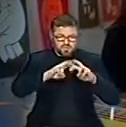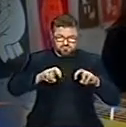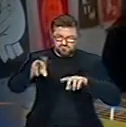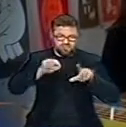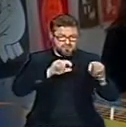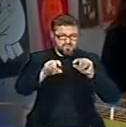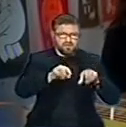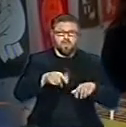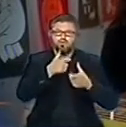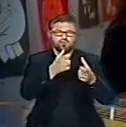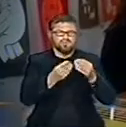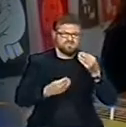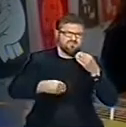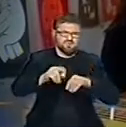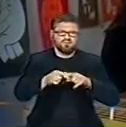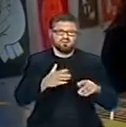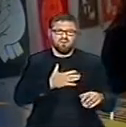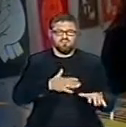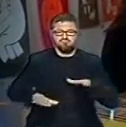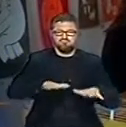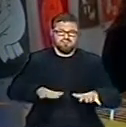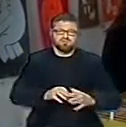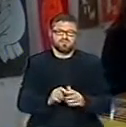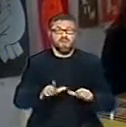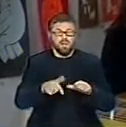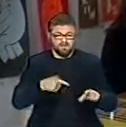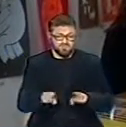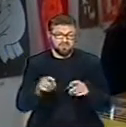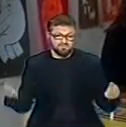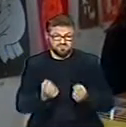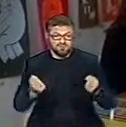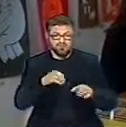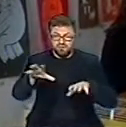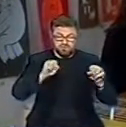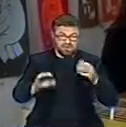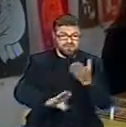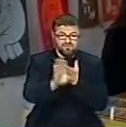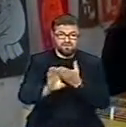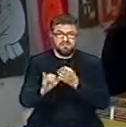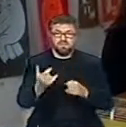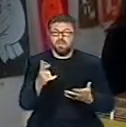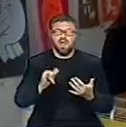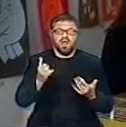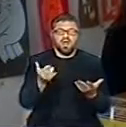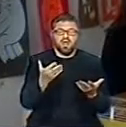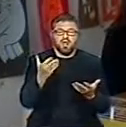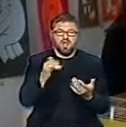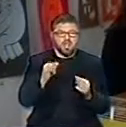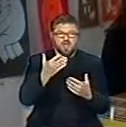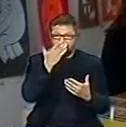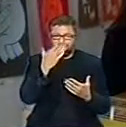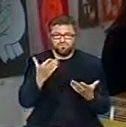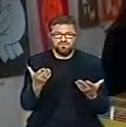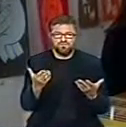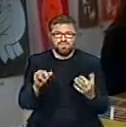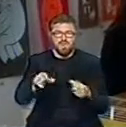zgłoszeń jest zawsze znacznie więcej niż miejsca, ale też staramy się dobierać tych wystawców pod kątem takim też,